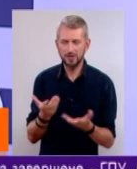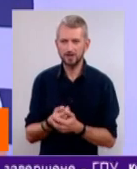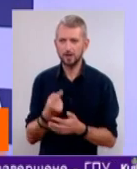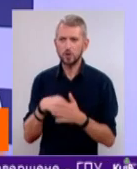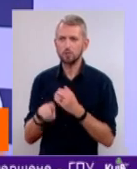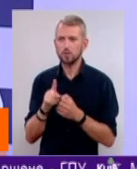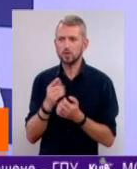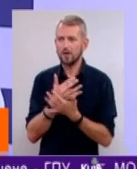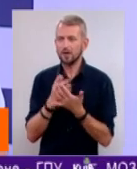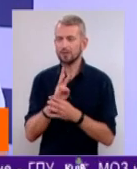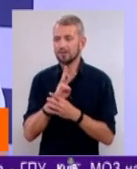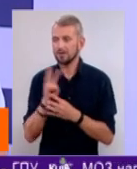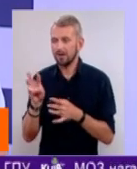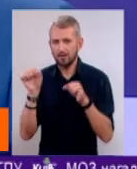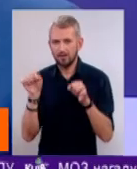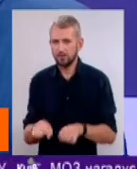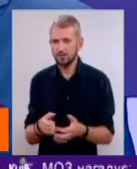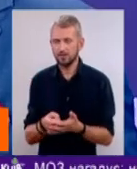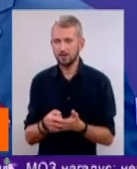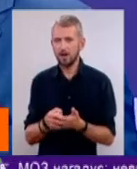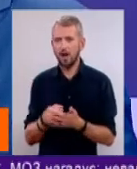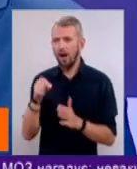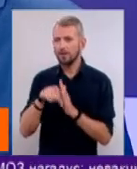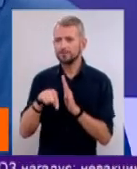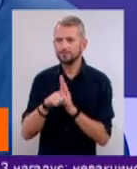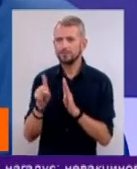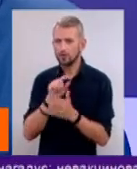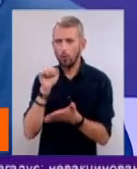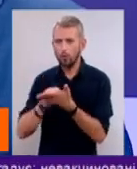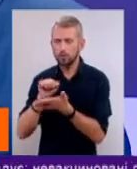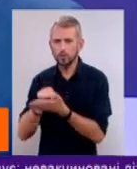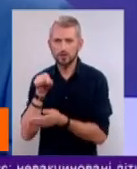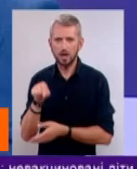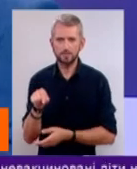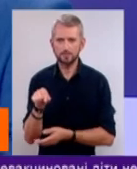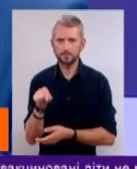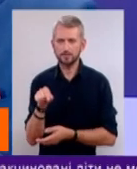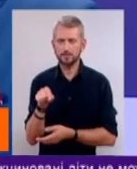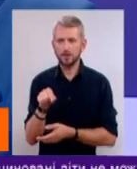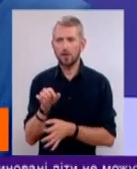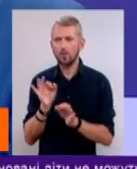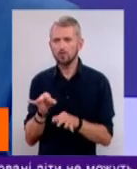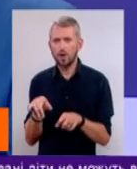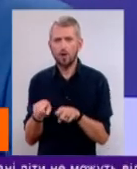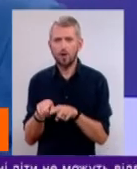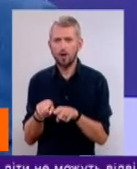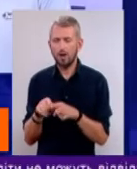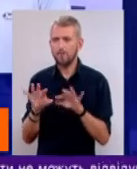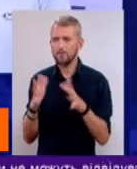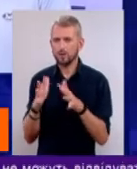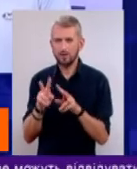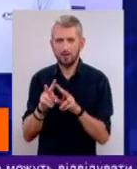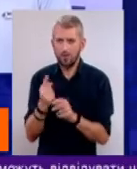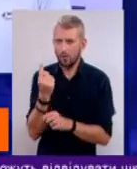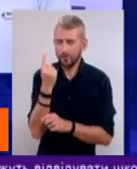ресурсів безліч. Відповідно, контент в цих ресурсах, хоча і одна й та саме може бути подія, теж